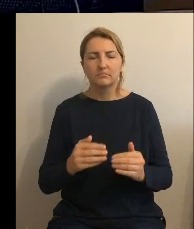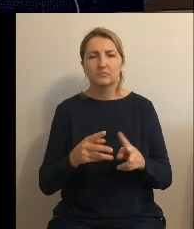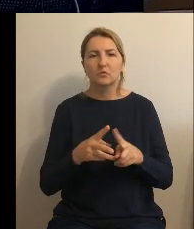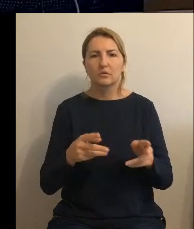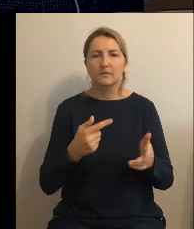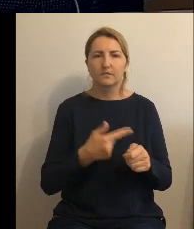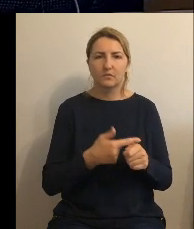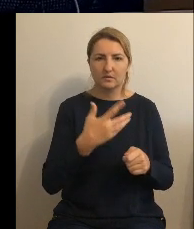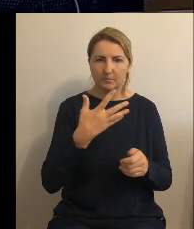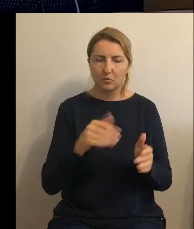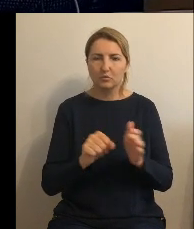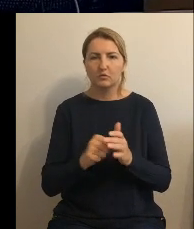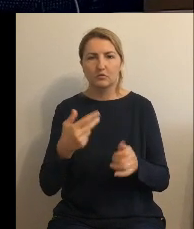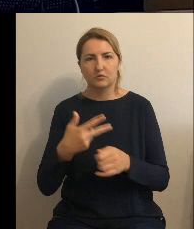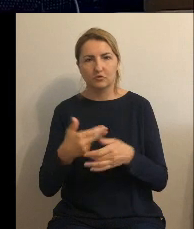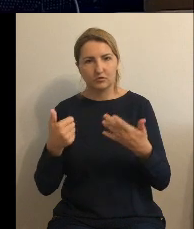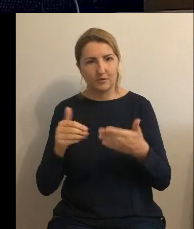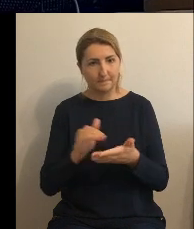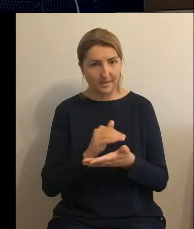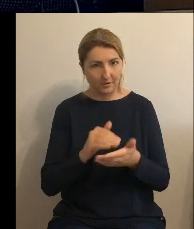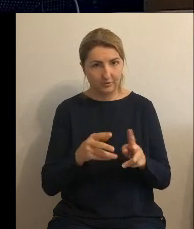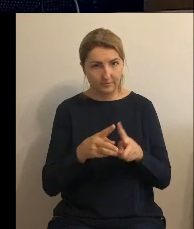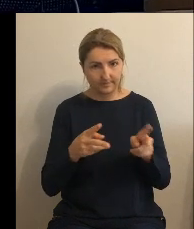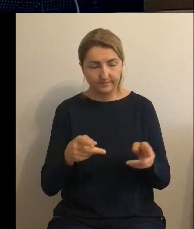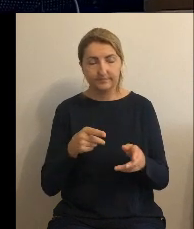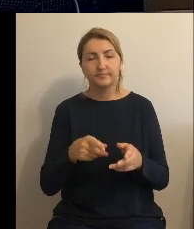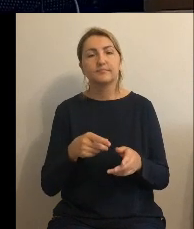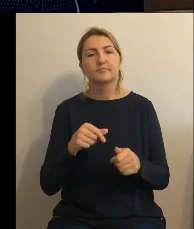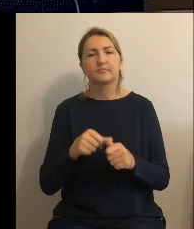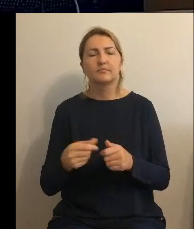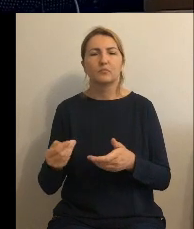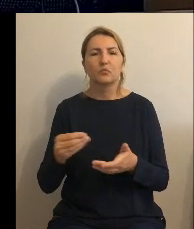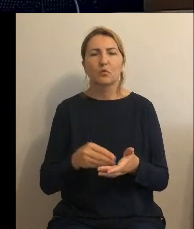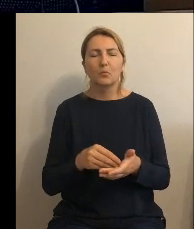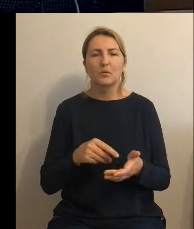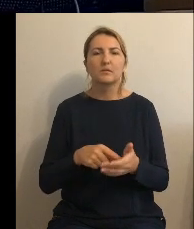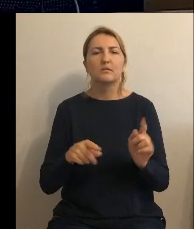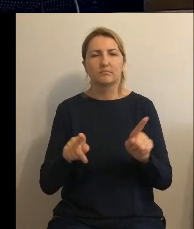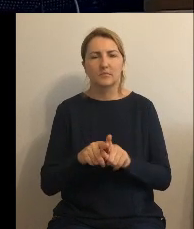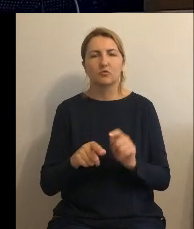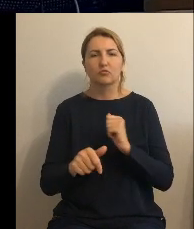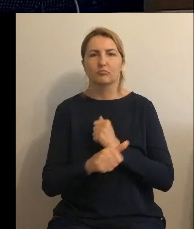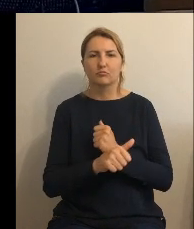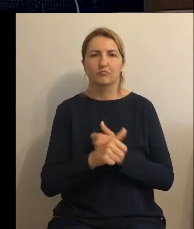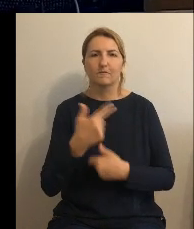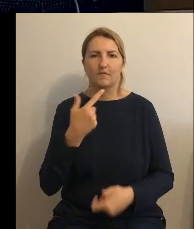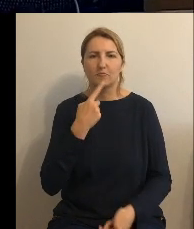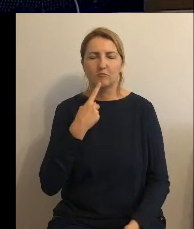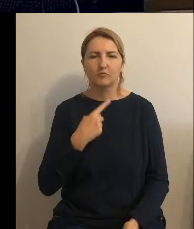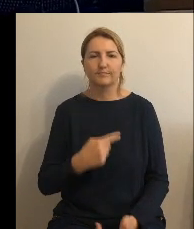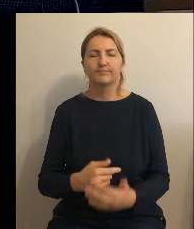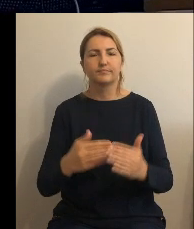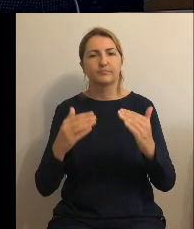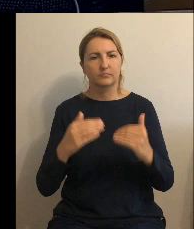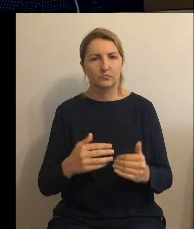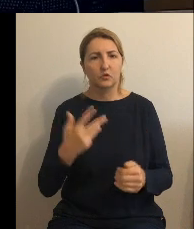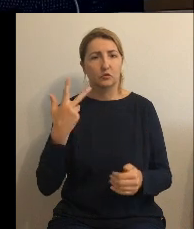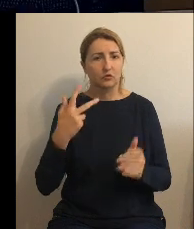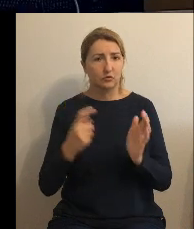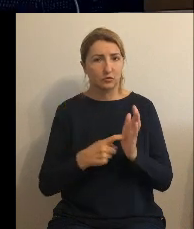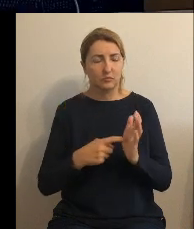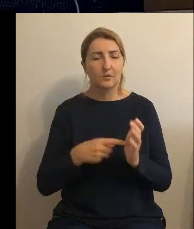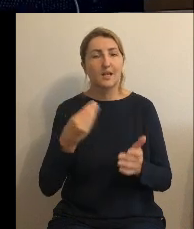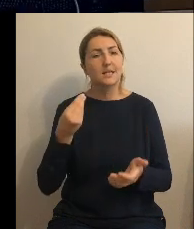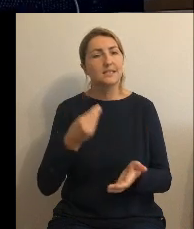obowiązywania taryfy także 62 grosze punkt trzeci cena za odprowadzane ścieki po dopłatach